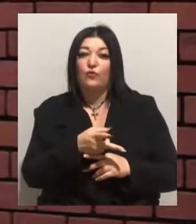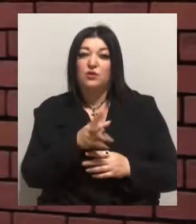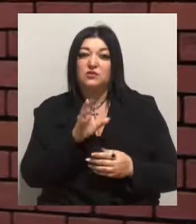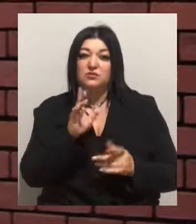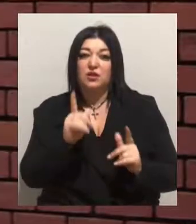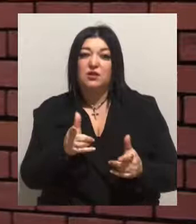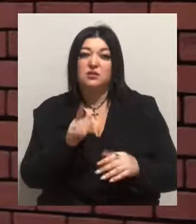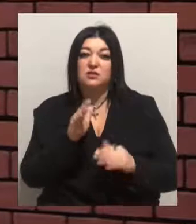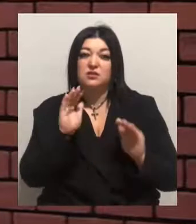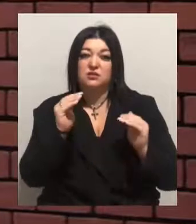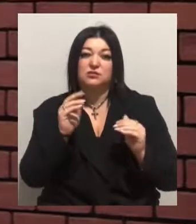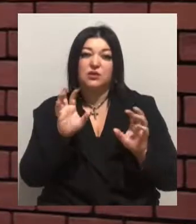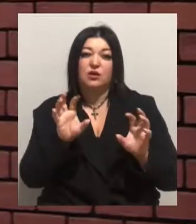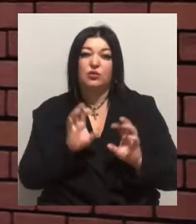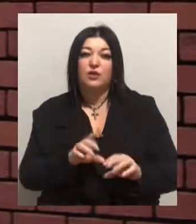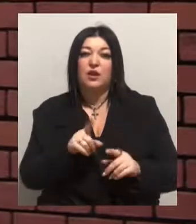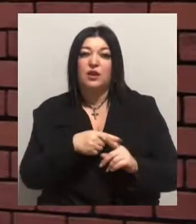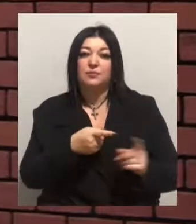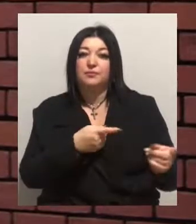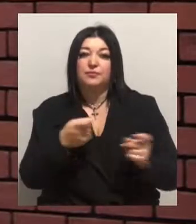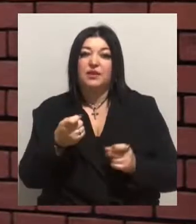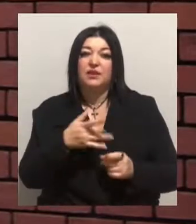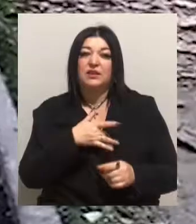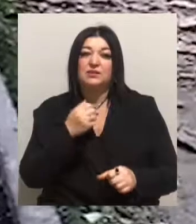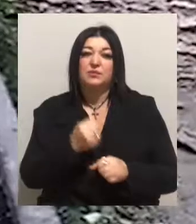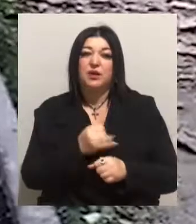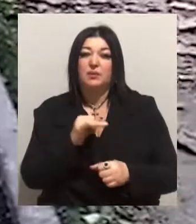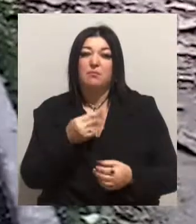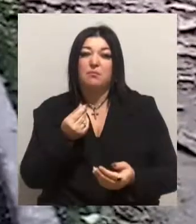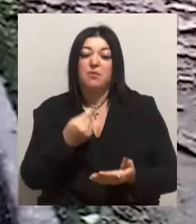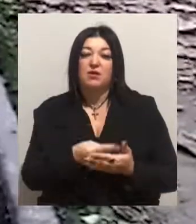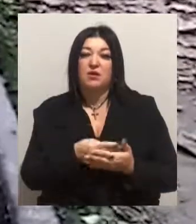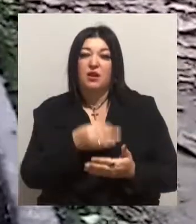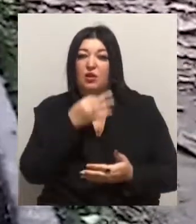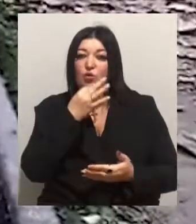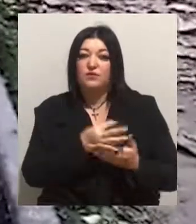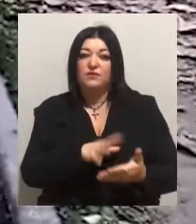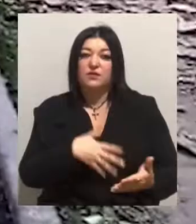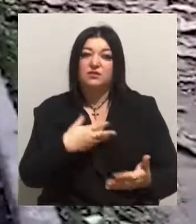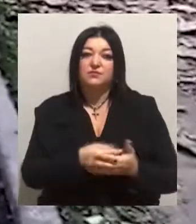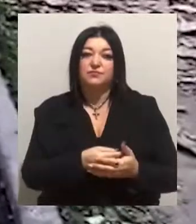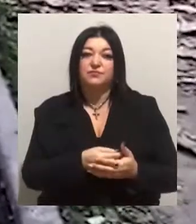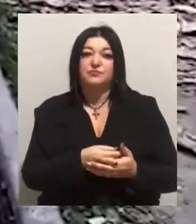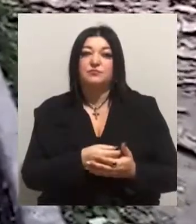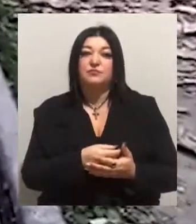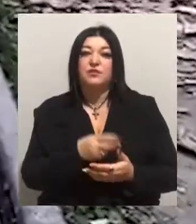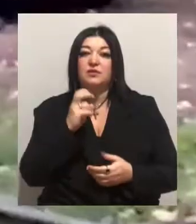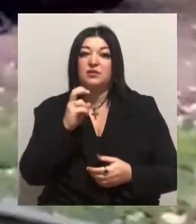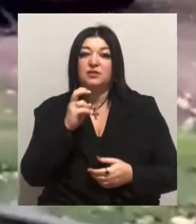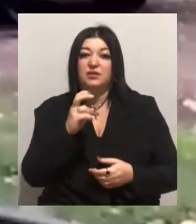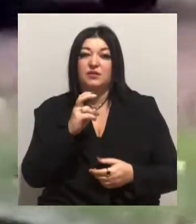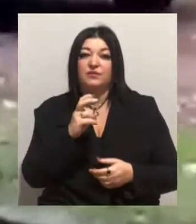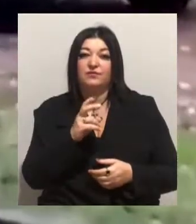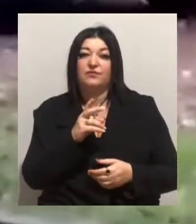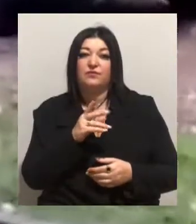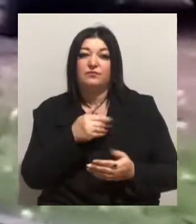України, ілі буде привлечений до дисциплінарної і матеріальної відповідальності. Станом на 16.30 трамвайний рух на цій ділянці відновлено.